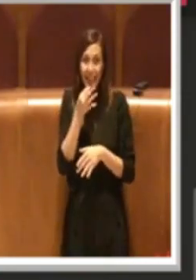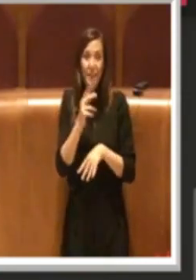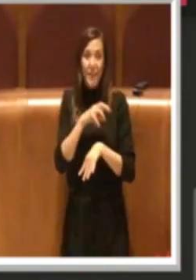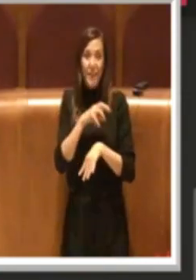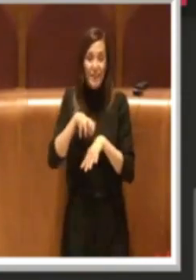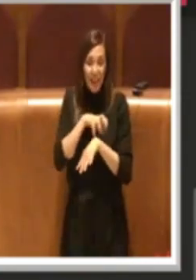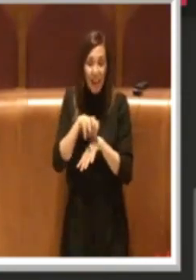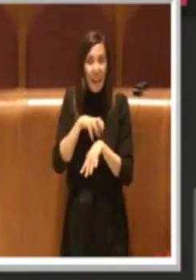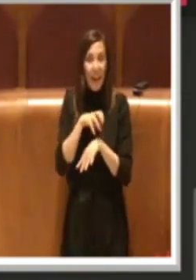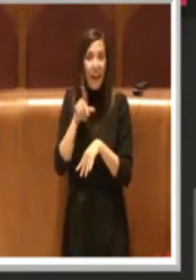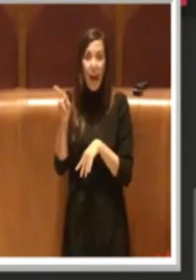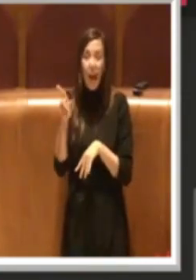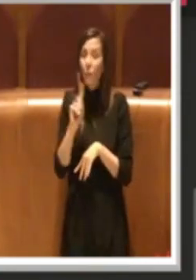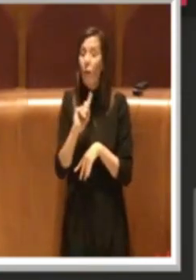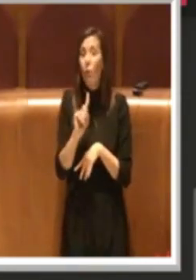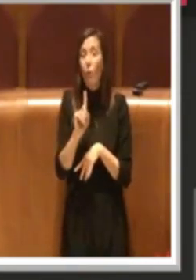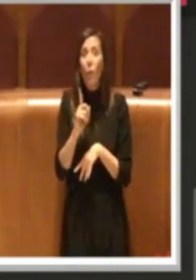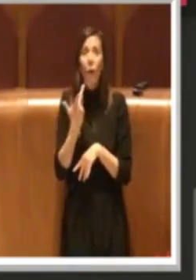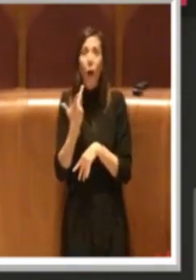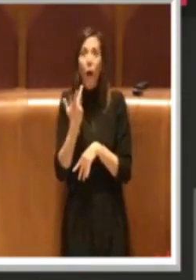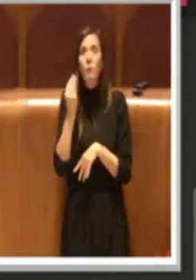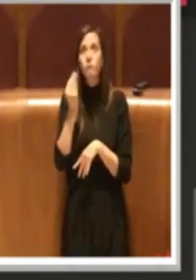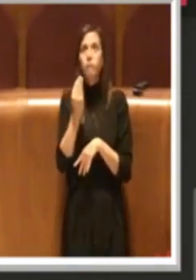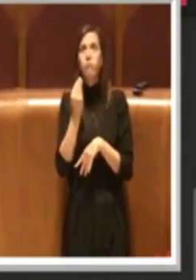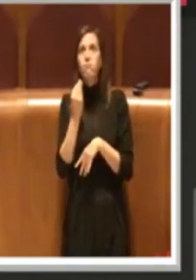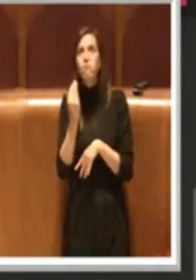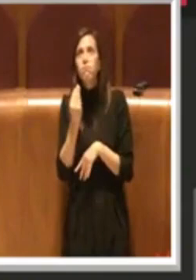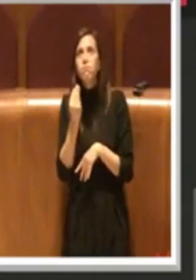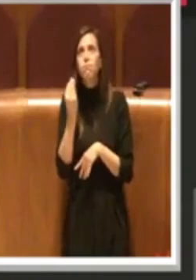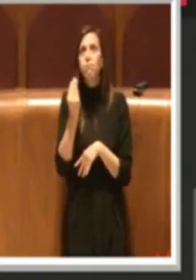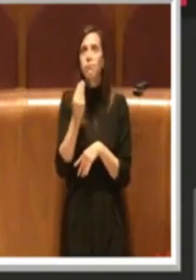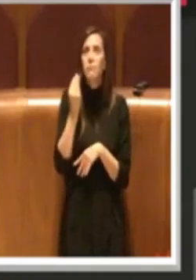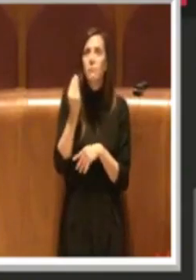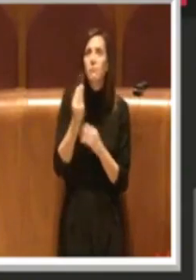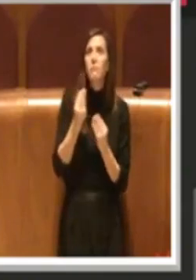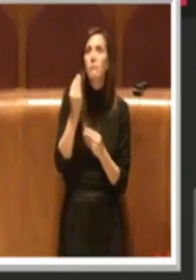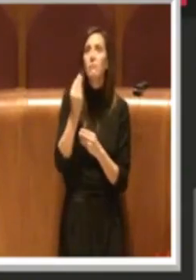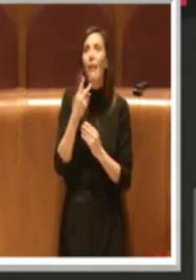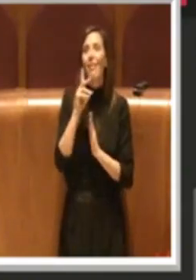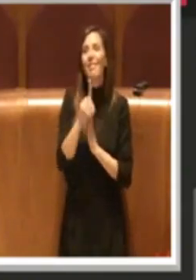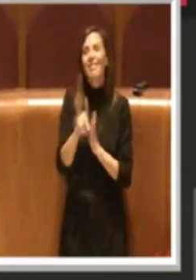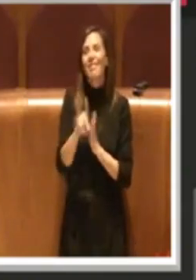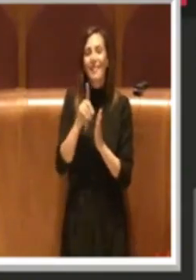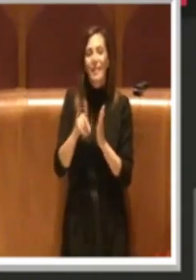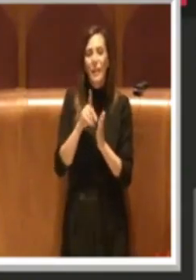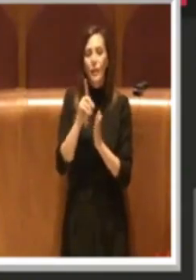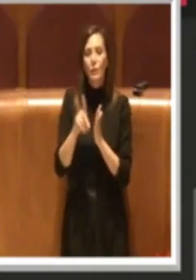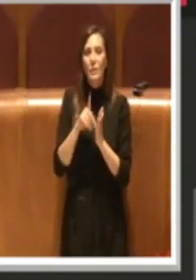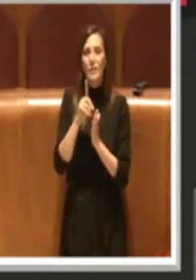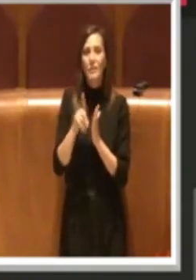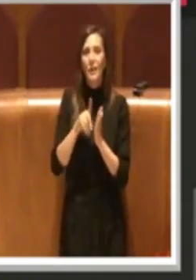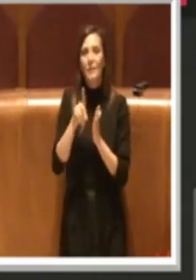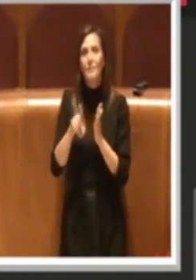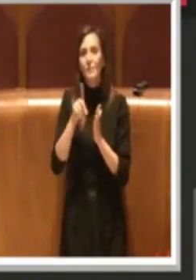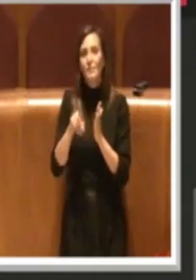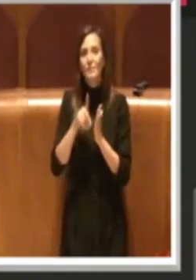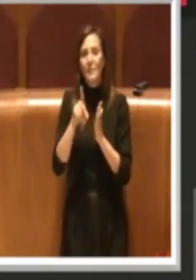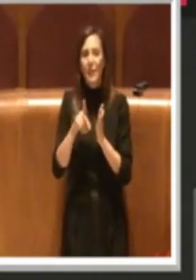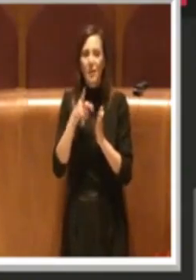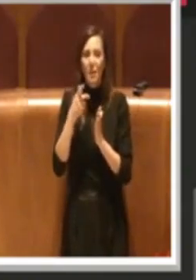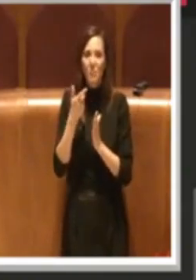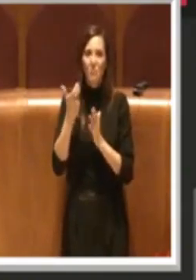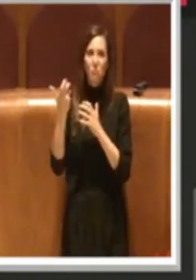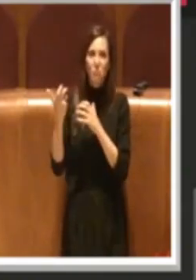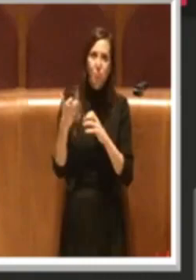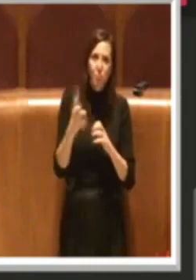ritenuto che una delibera che è riduttiva rispetto a una delibera poi approvata